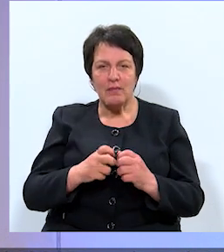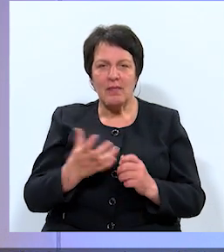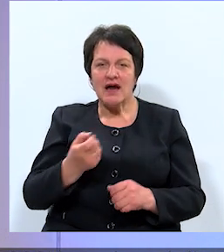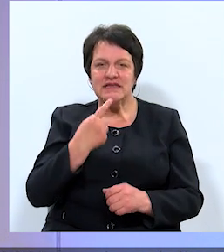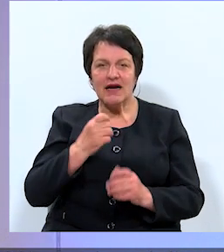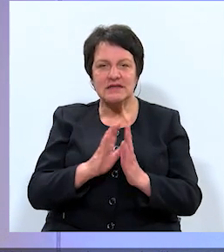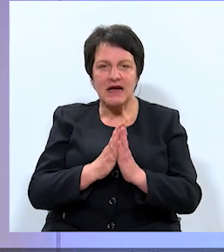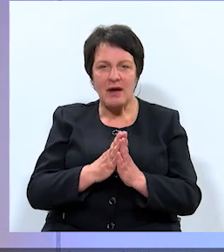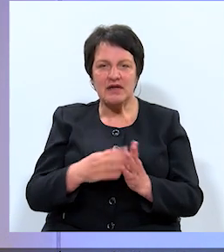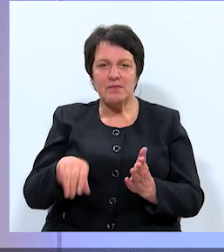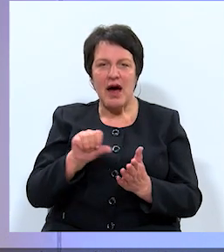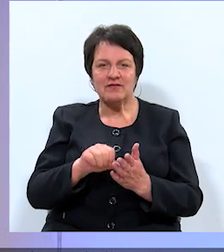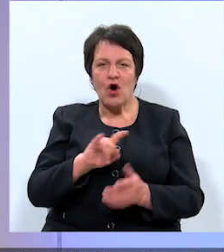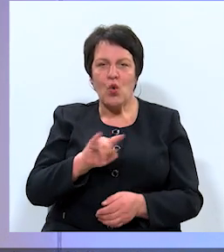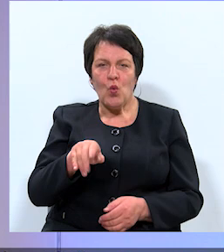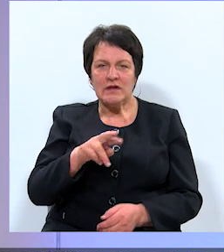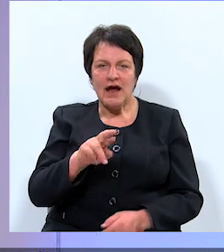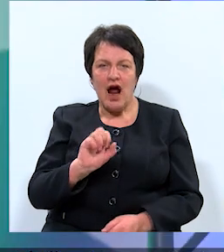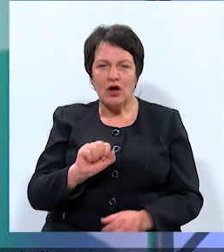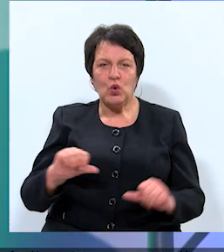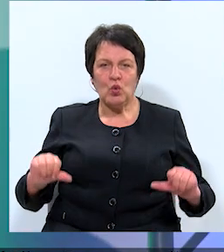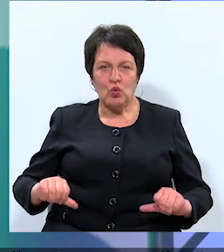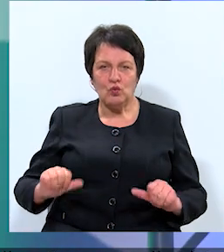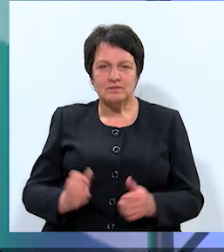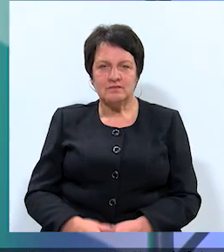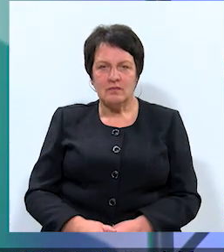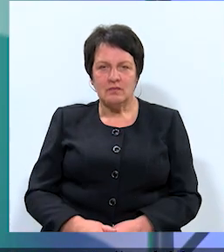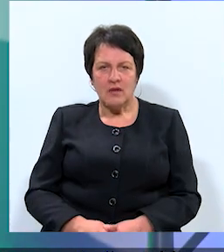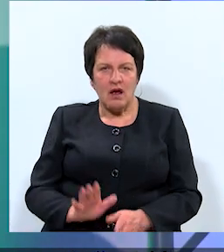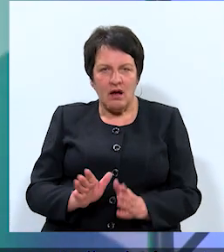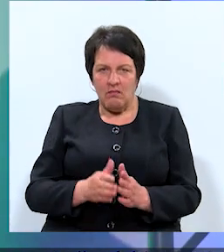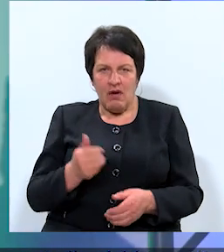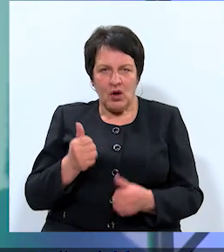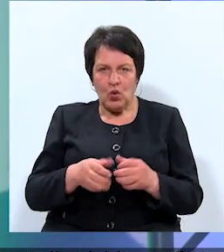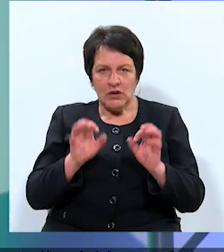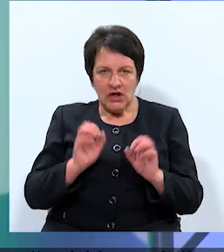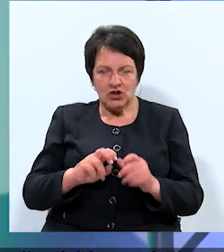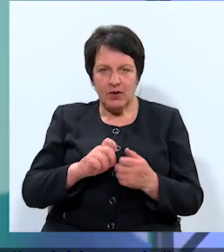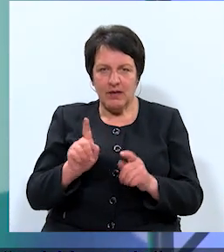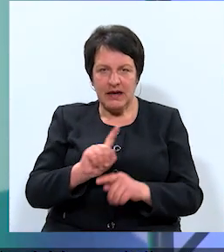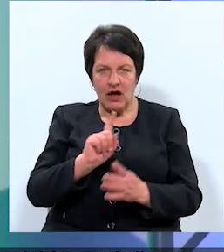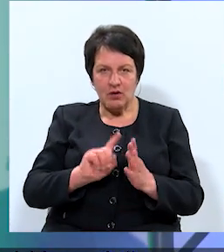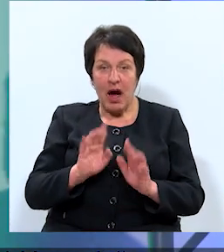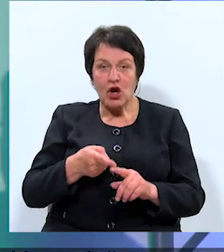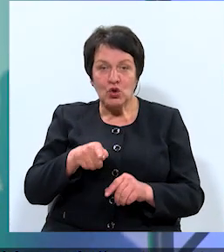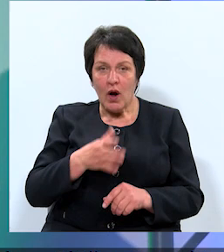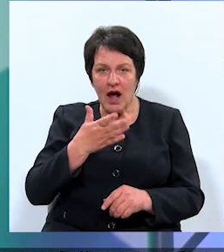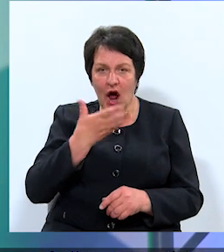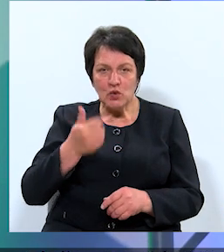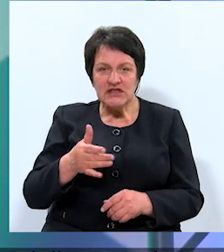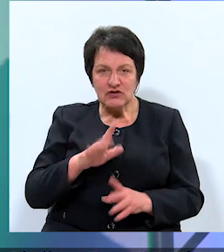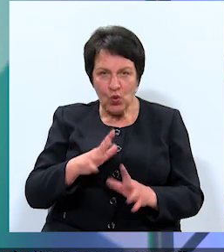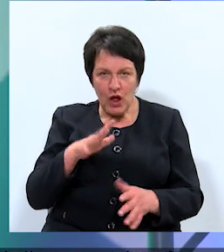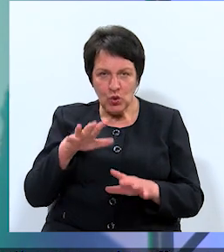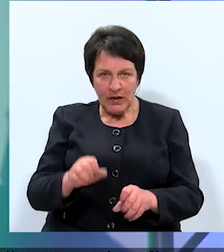ar sarkanās grāmatas pārstāvu, teiksim, ūdra kungu? Par kuru tieši problēma ir jātājums? Par to, ka nav zīvis ko noķert